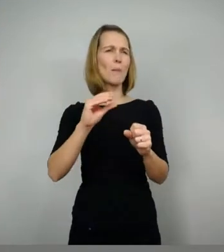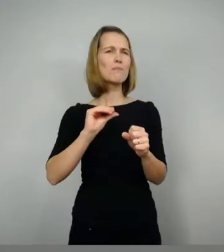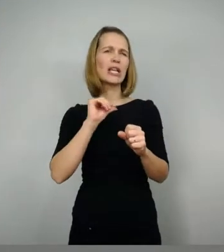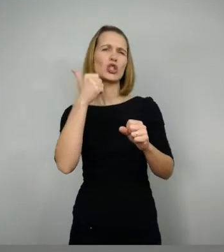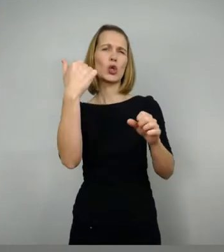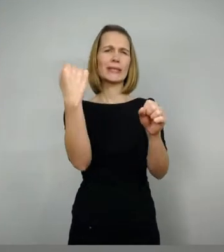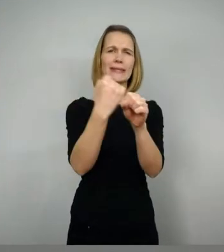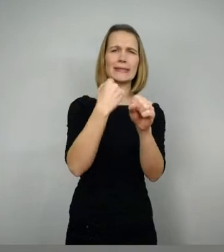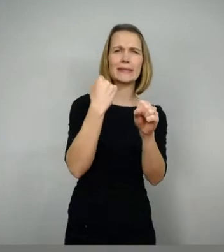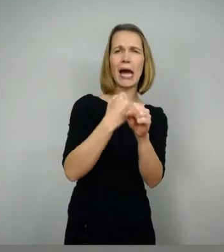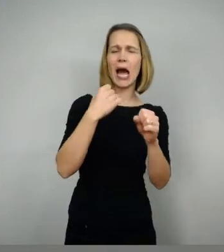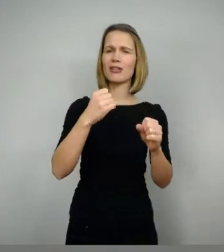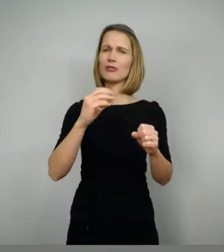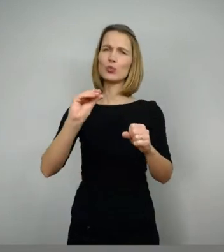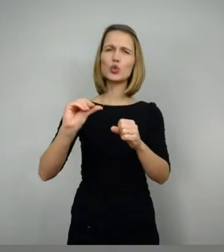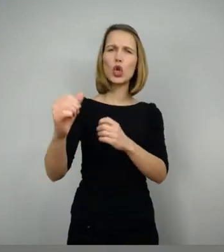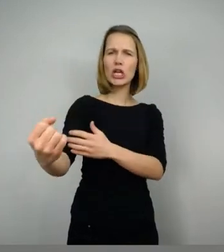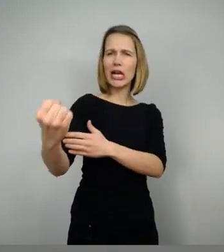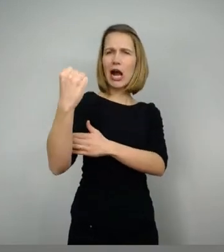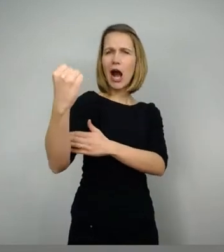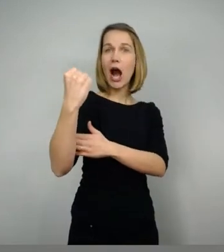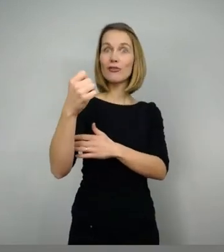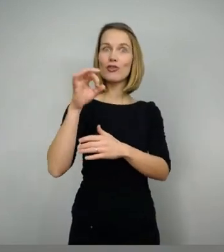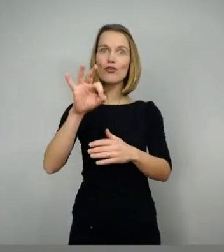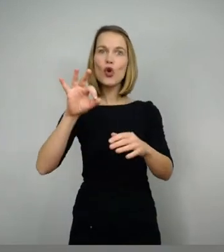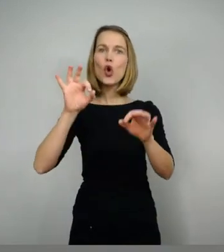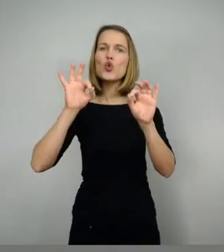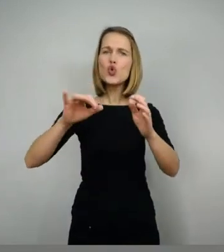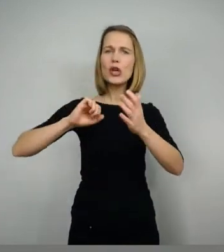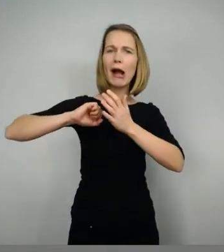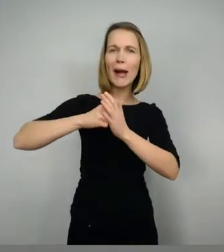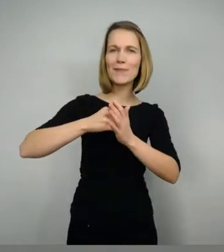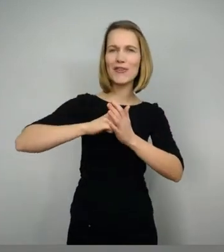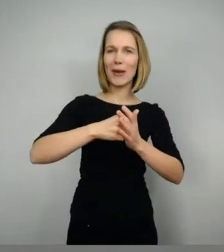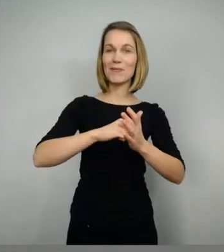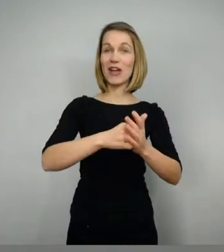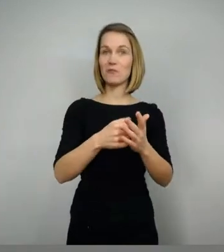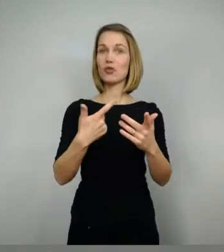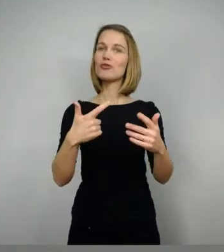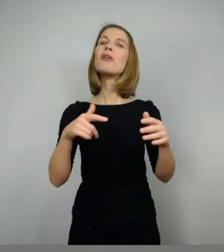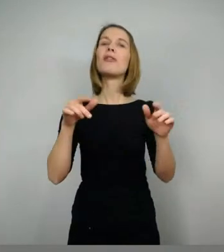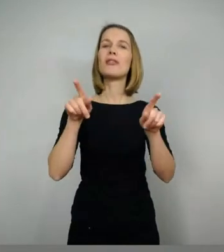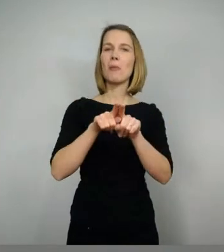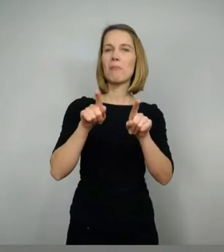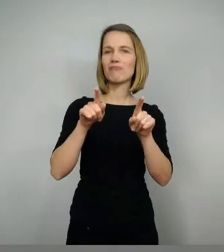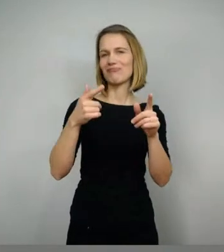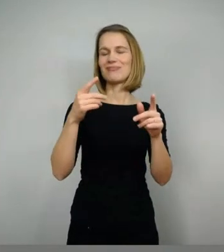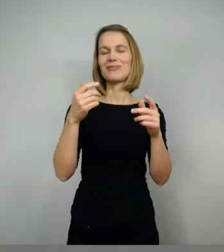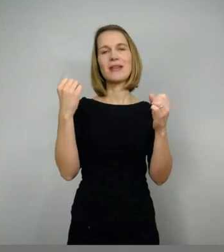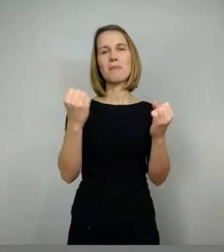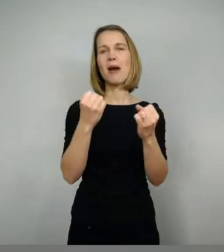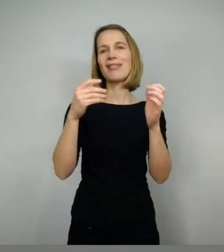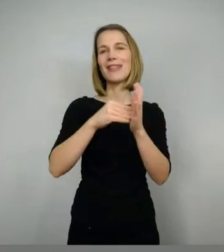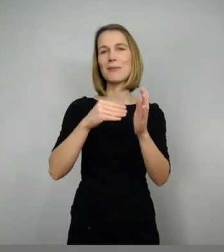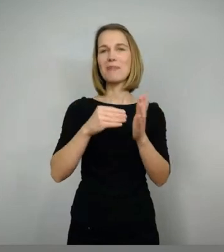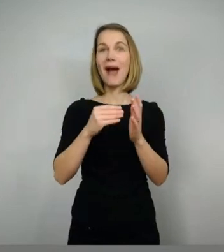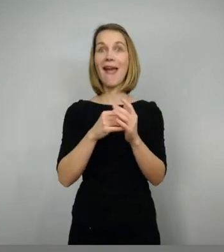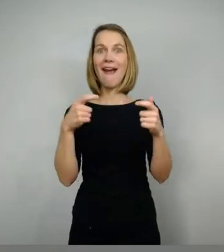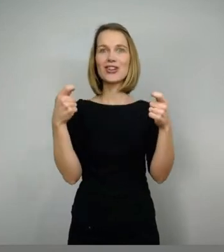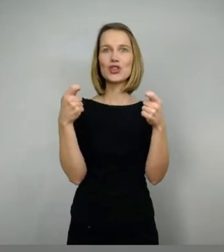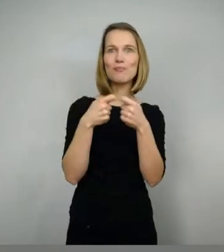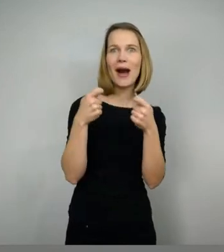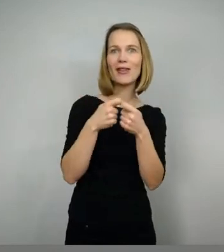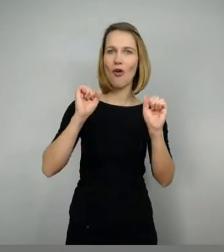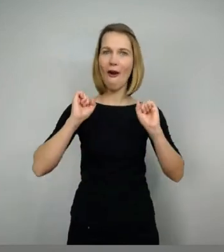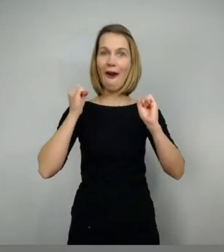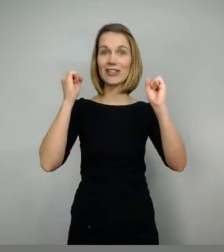Kräfte, kämpfen für das Gute und garantieren Action und Spannung. Also wer sich was mit Superhelden anguckt, der weiß, jetzt